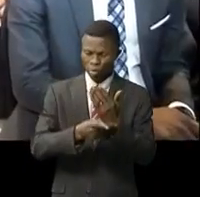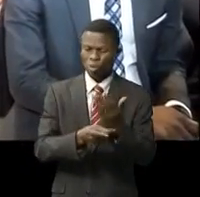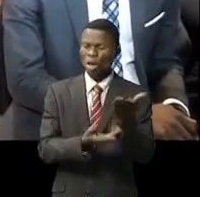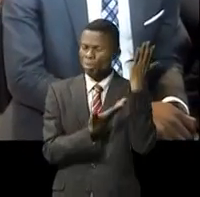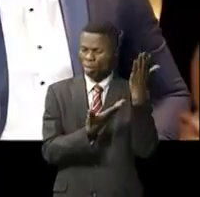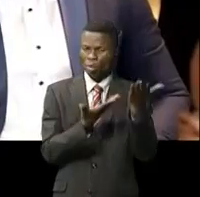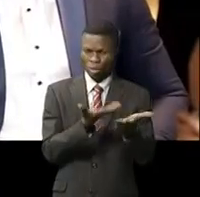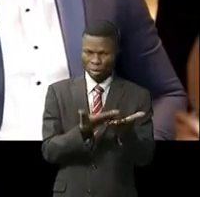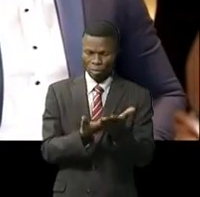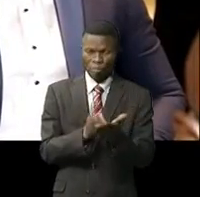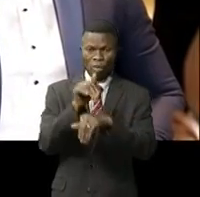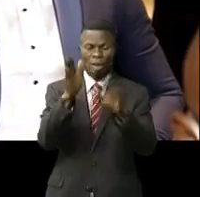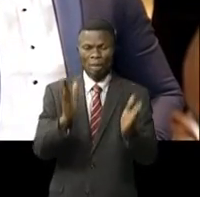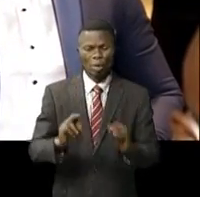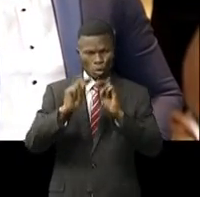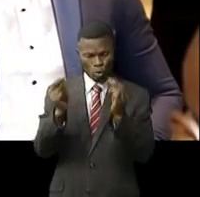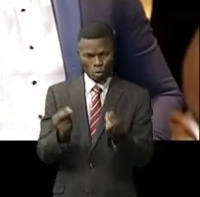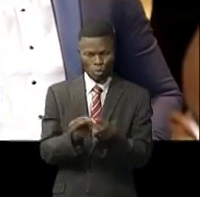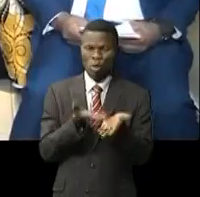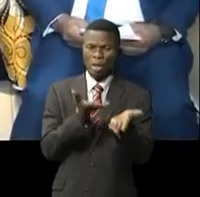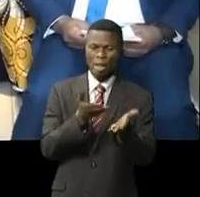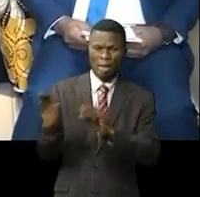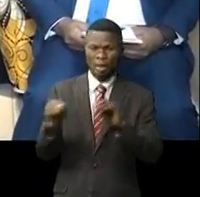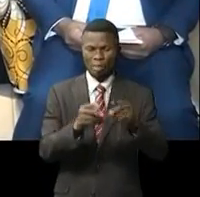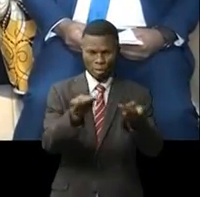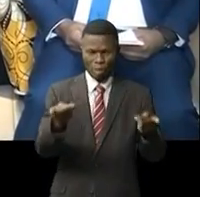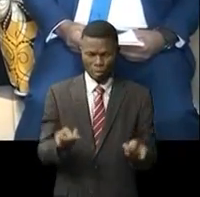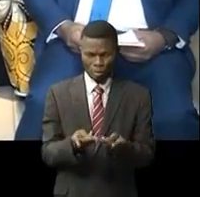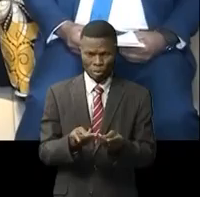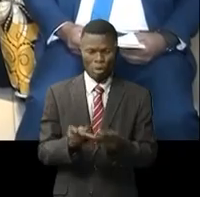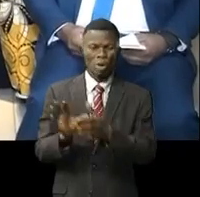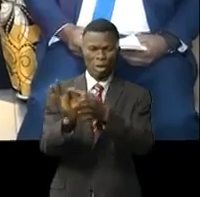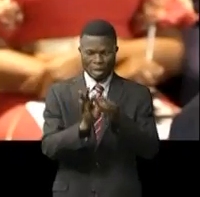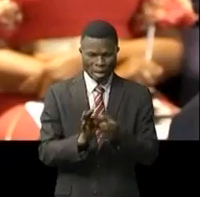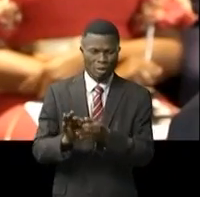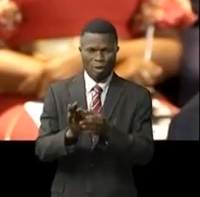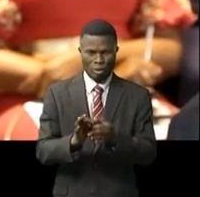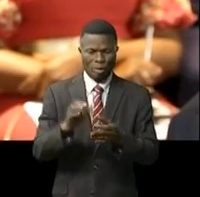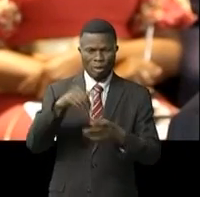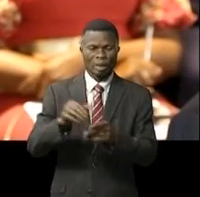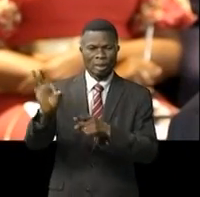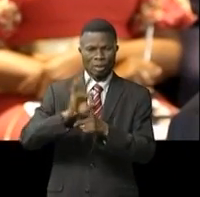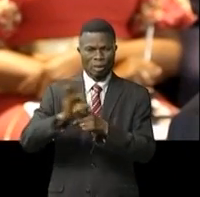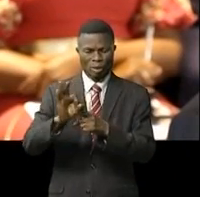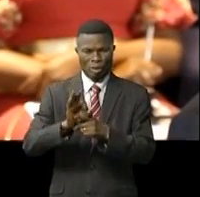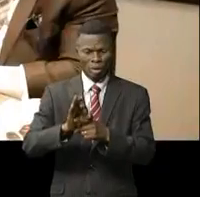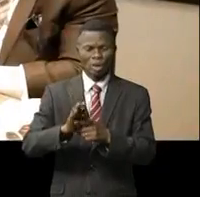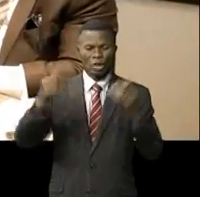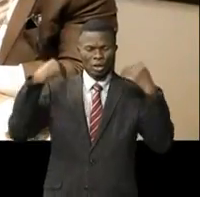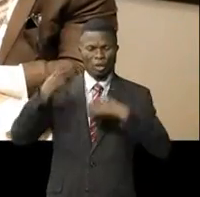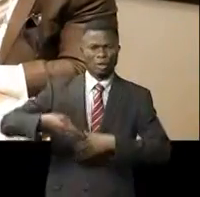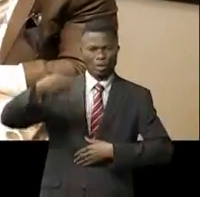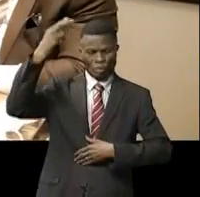Pour les participants, cette structure favorise la mise en place des passerelles, des collaborations dans la formation des futurs cadres de l